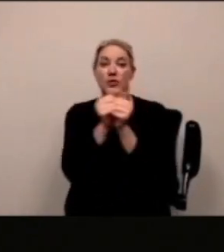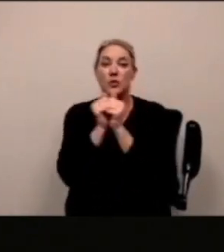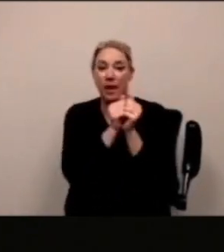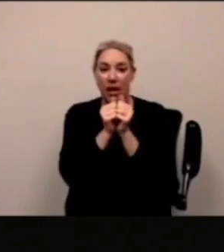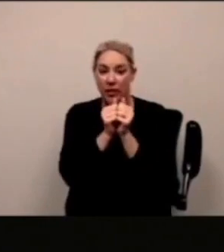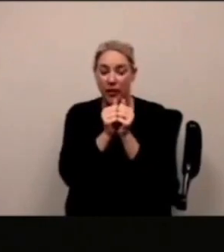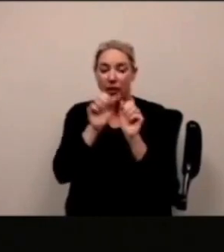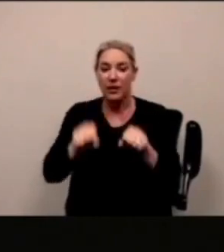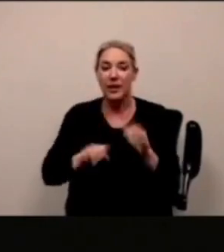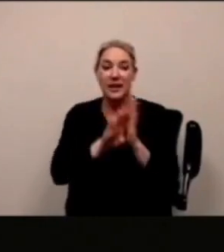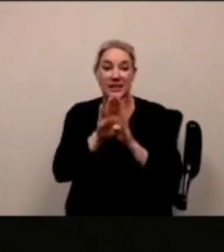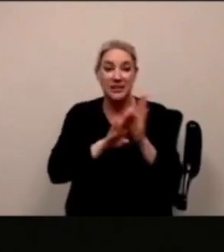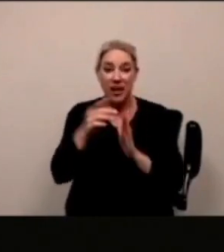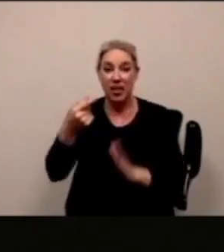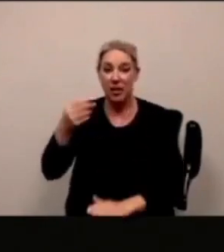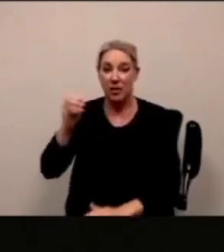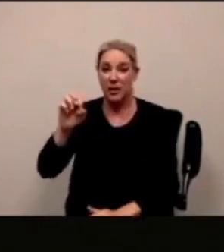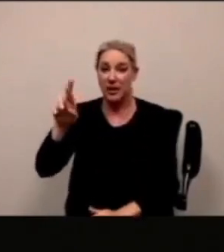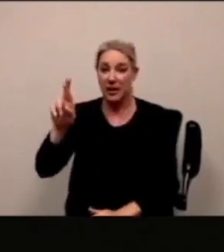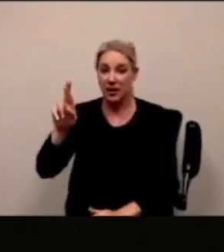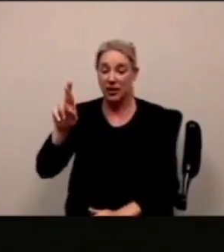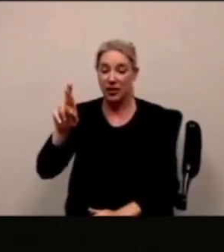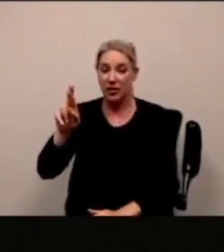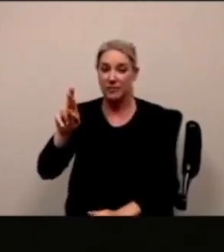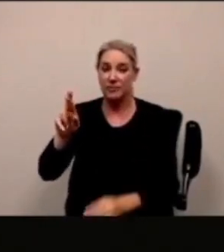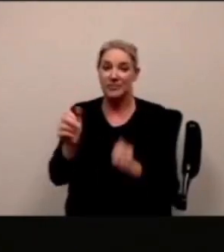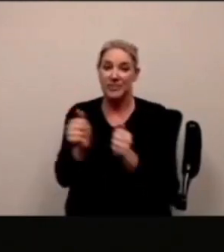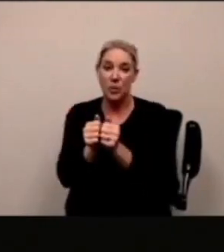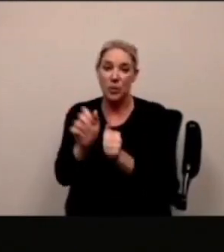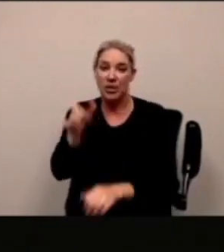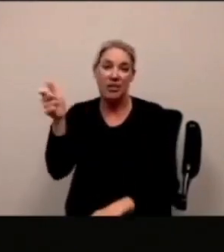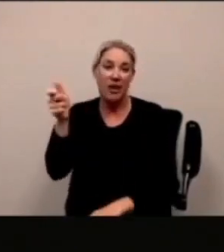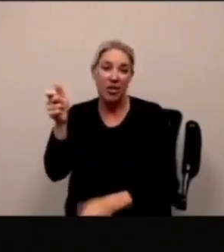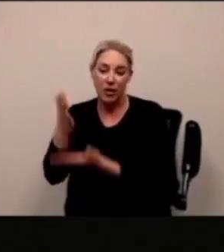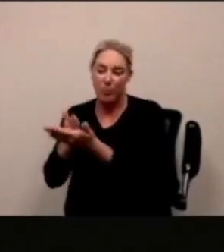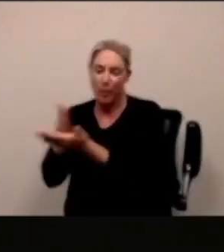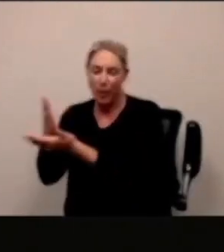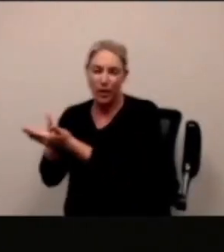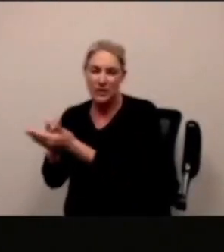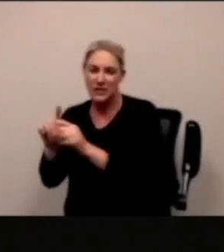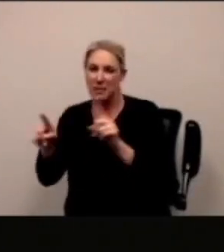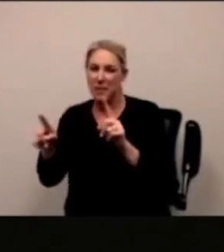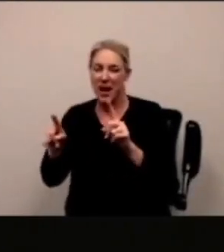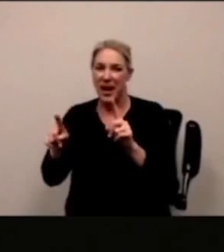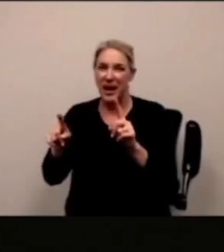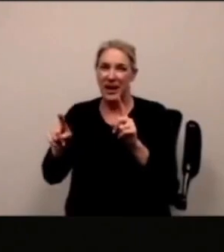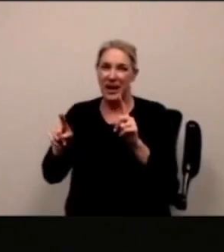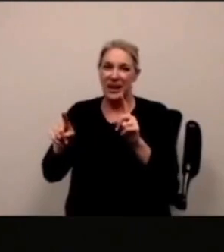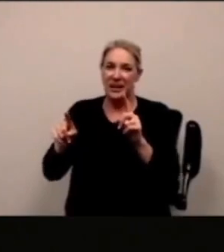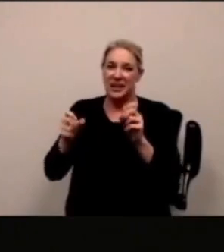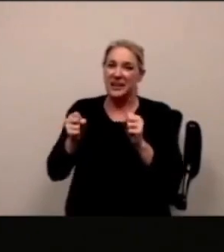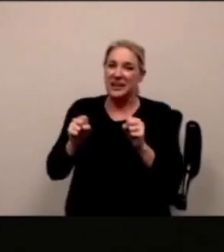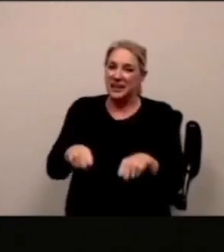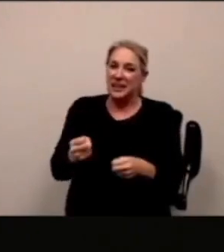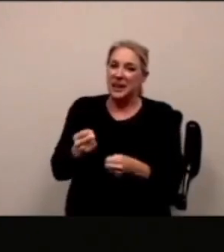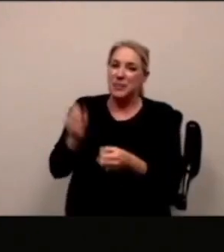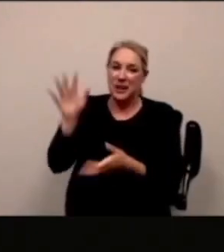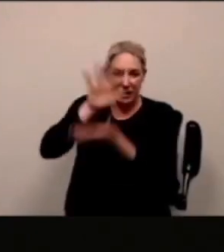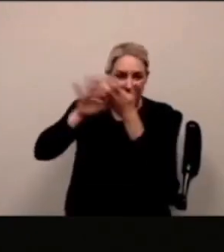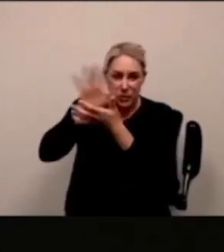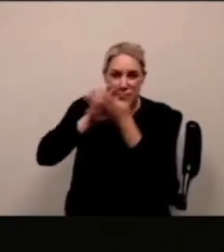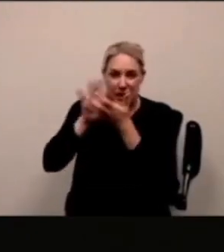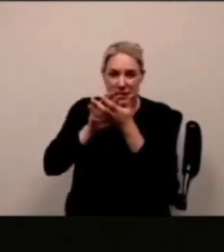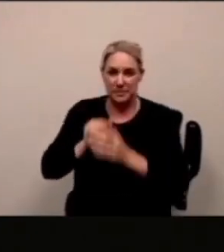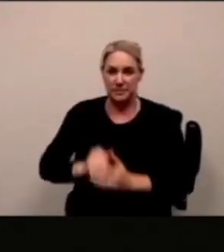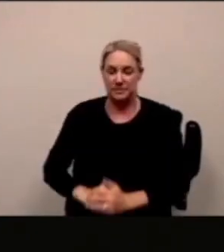con con questa cartiere per far sì che costruisca un gruppo di diverse parti ma